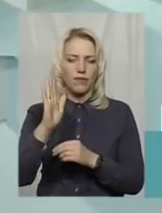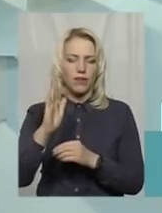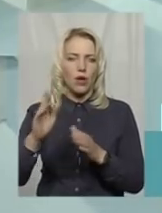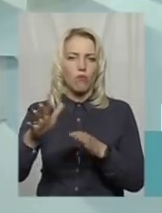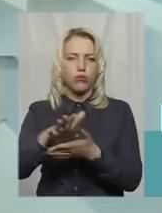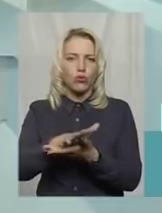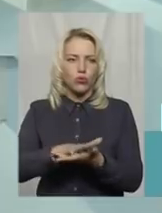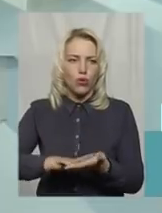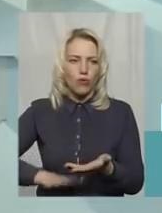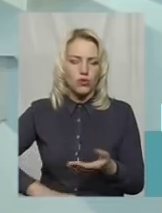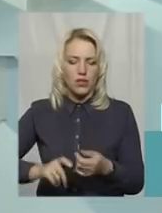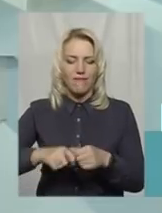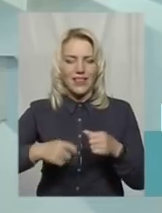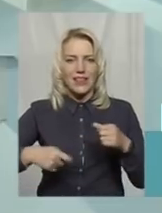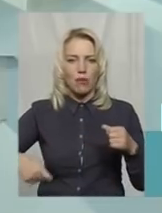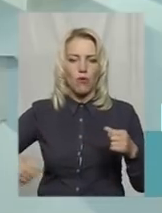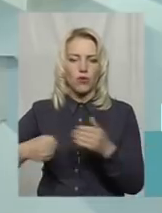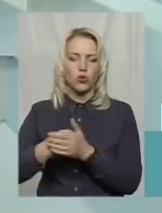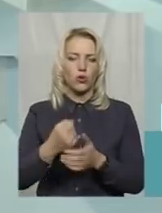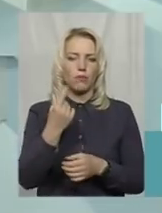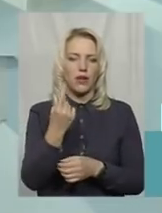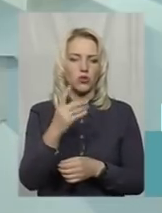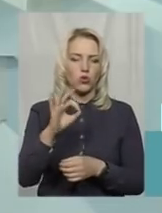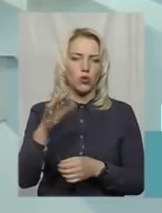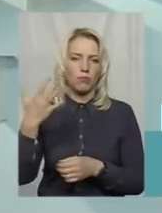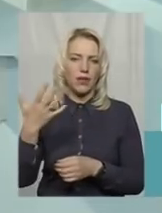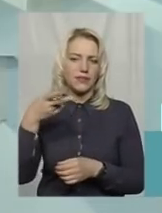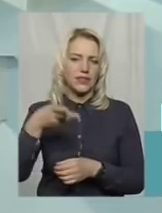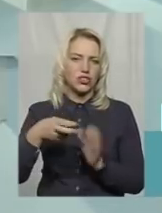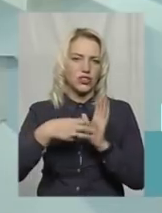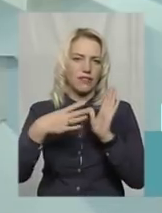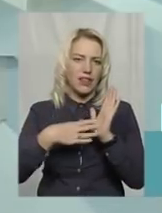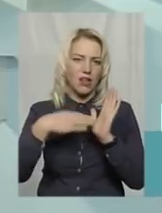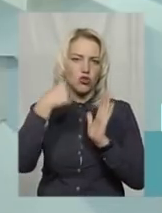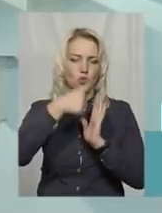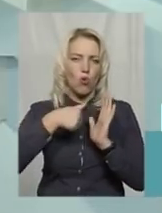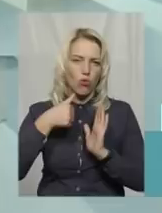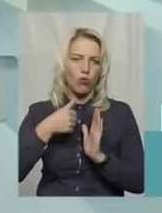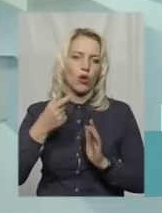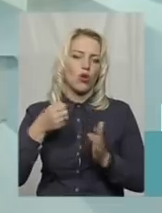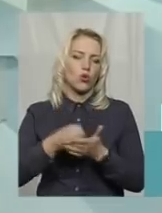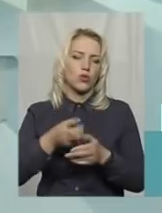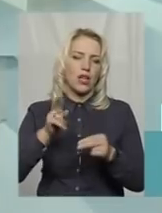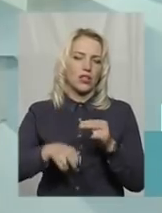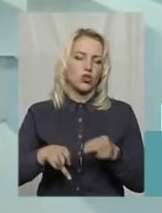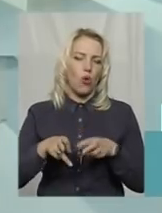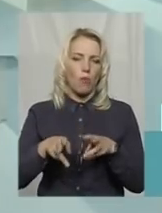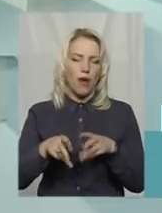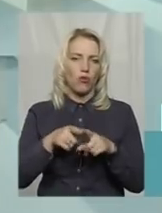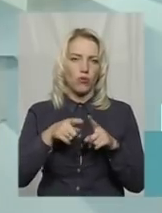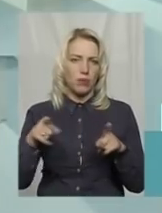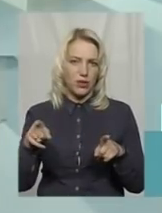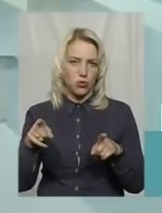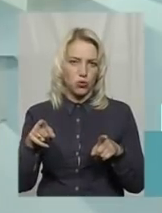відтерміновано до 1.05.2019 року, тобто до закінчення опалювального періоду.